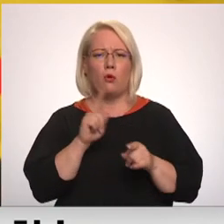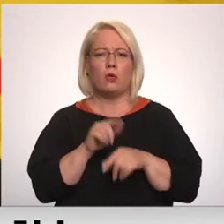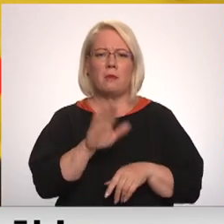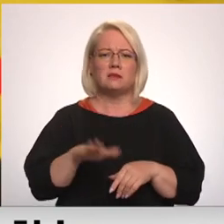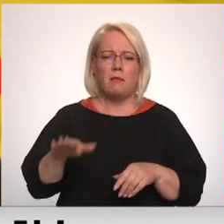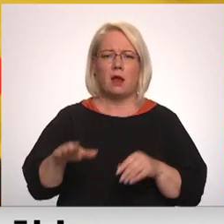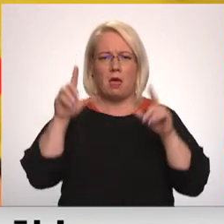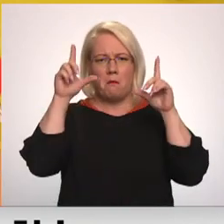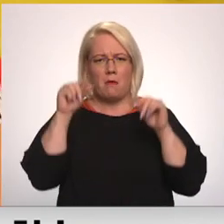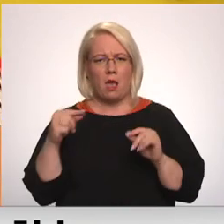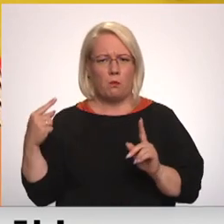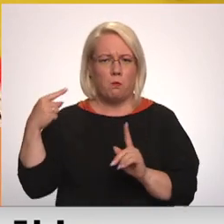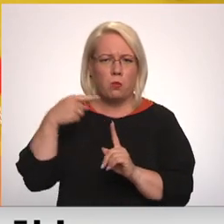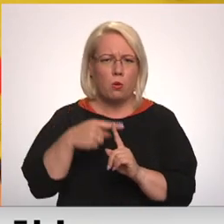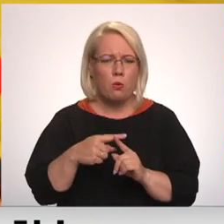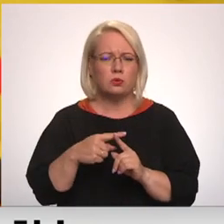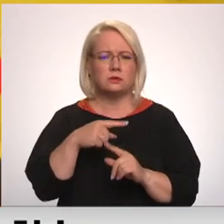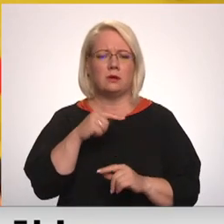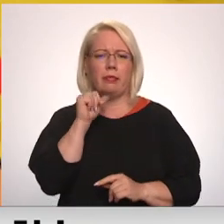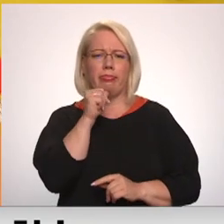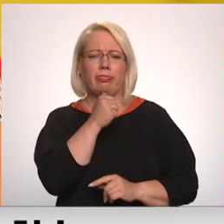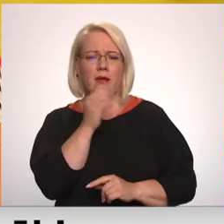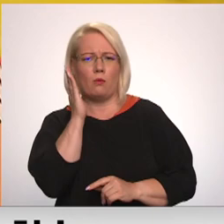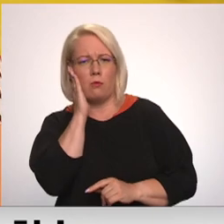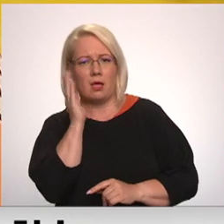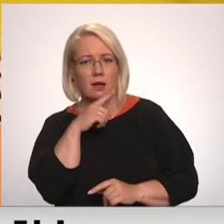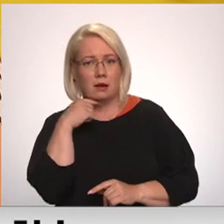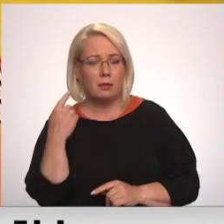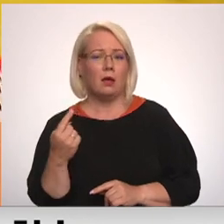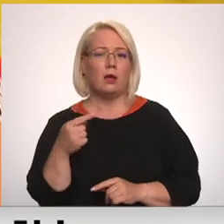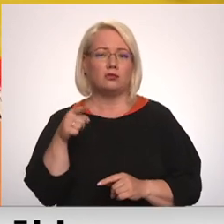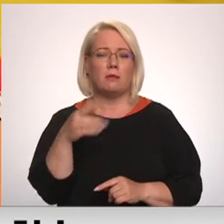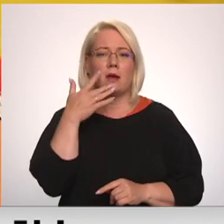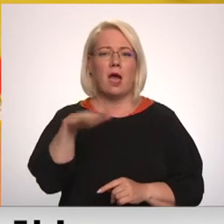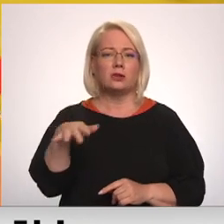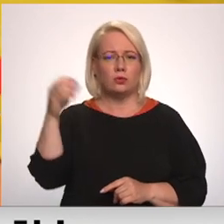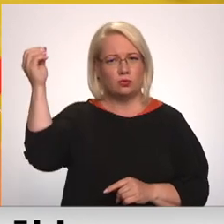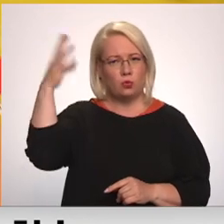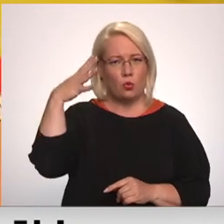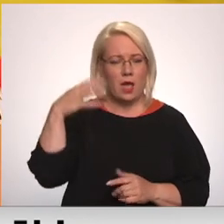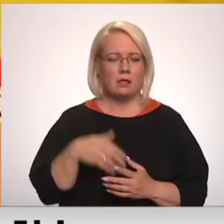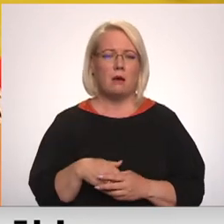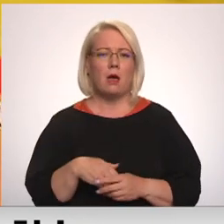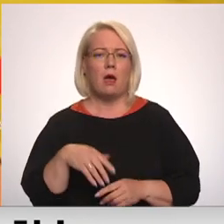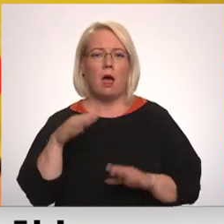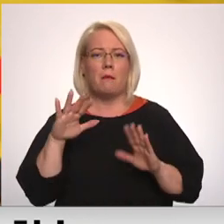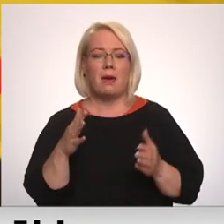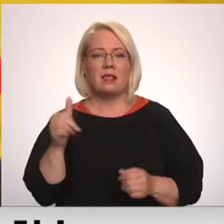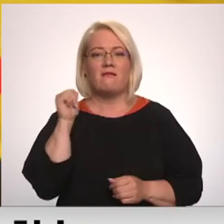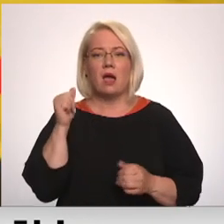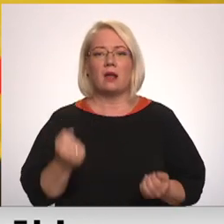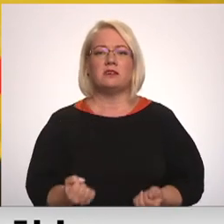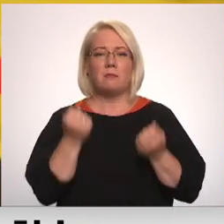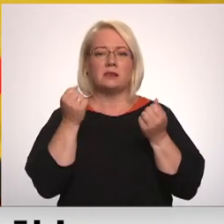nākklāt šim karstuma dūrienam. Tāds vakars smagākais